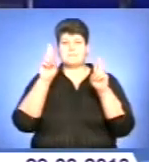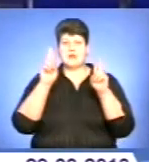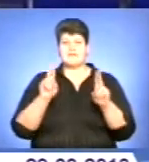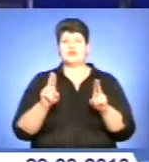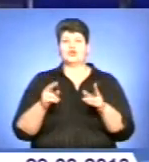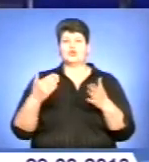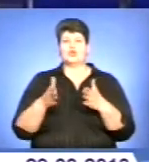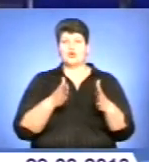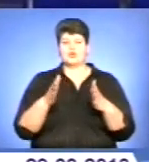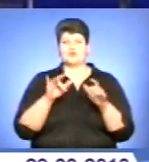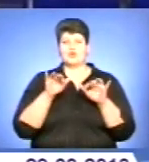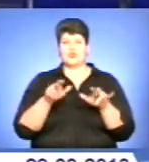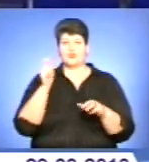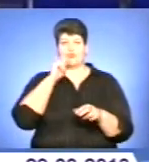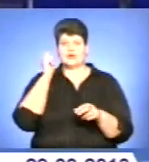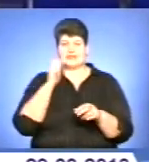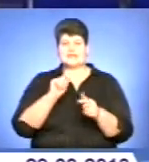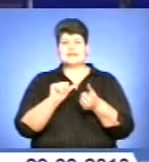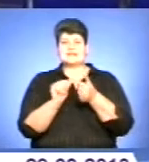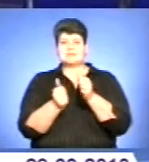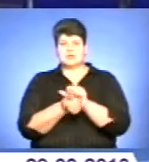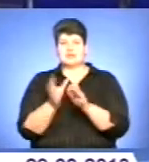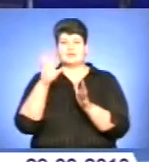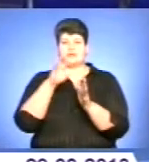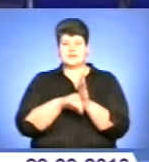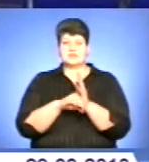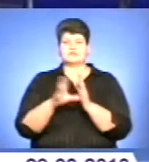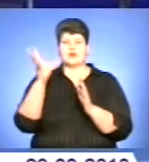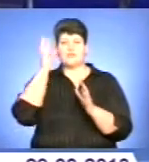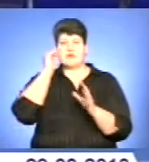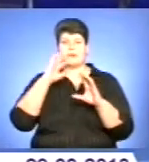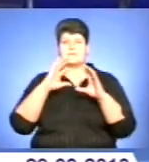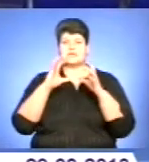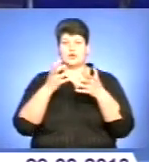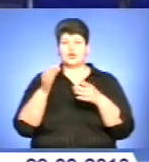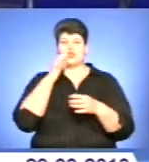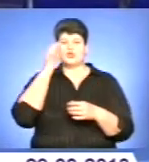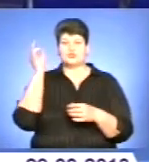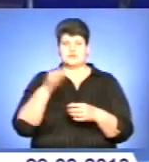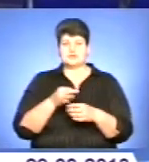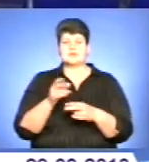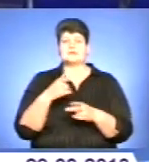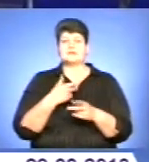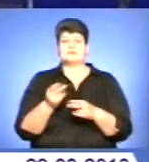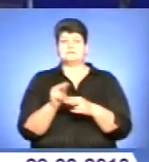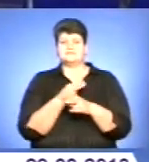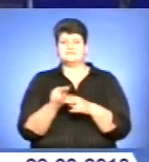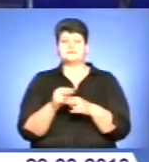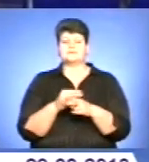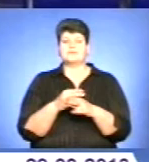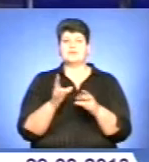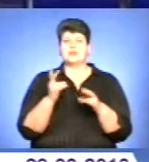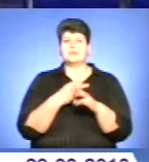України. Зміни внесли з урахуванням міжнародного досвіду. Головне завдання нововведень – профілактика безпеки дорожнього руху.